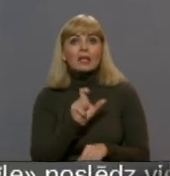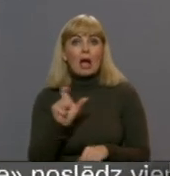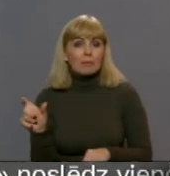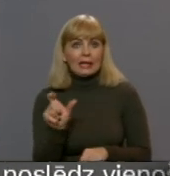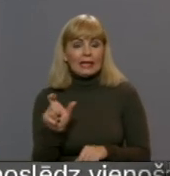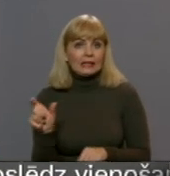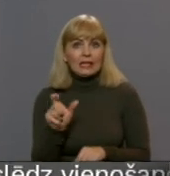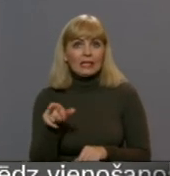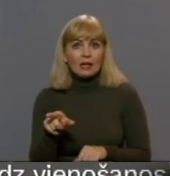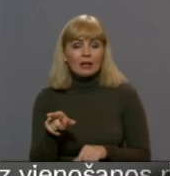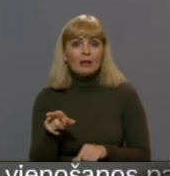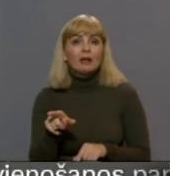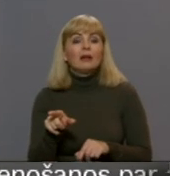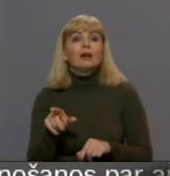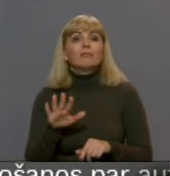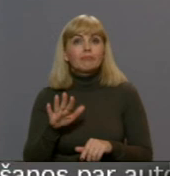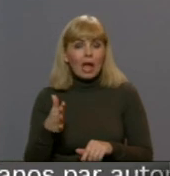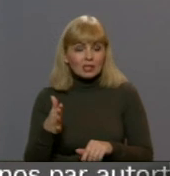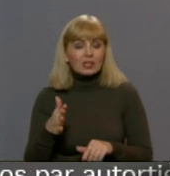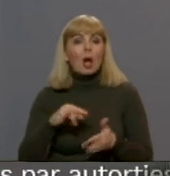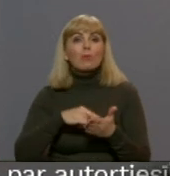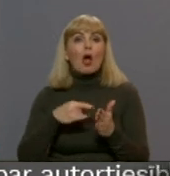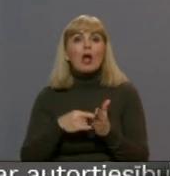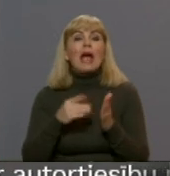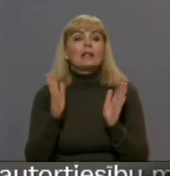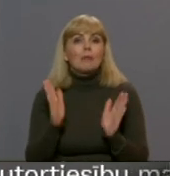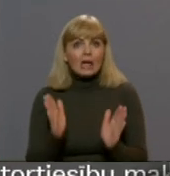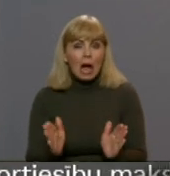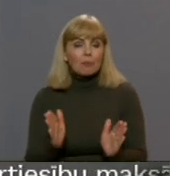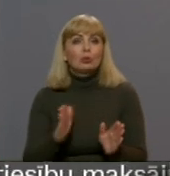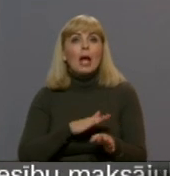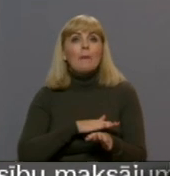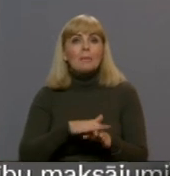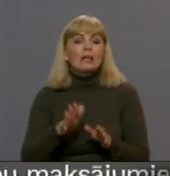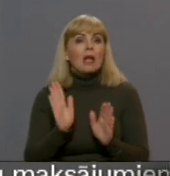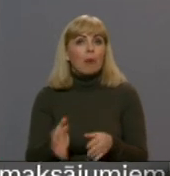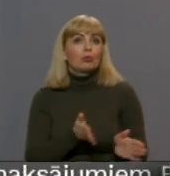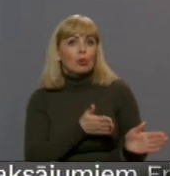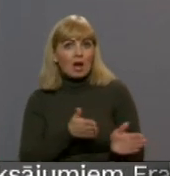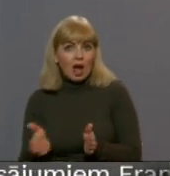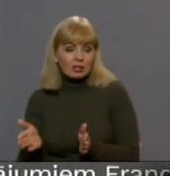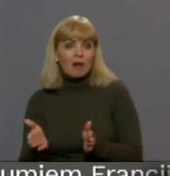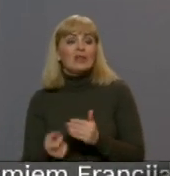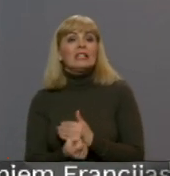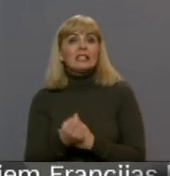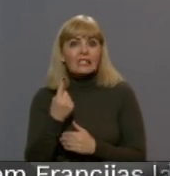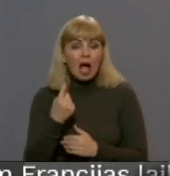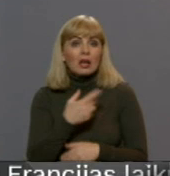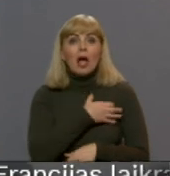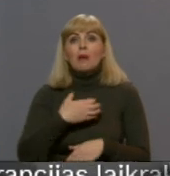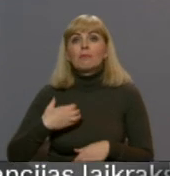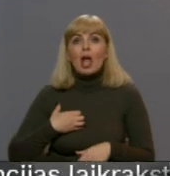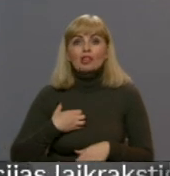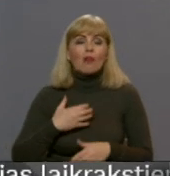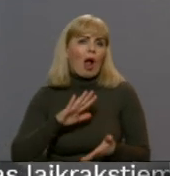palaida, ka projektiem jābūt pilnā gatavībā. Sanāk, ka pašvaldība tur pa kaut